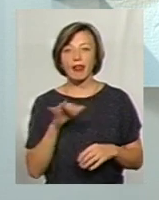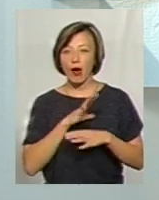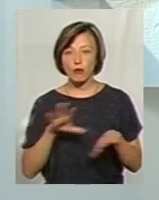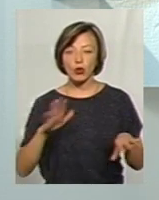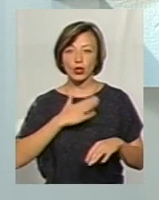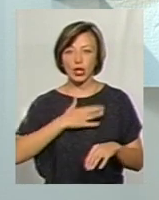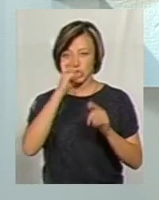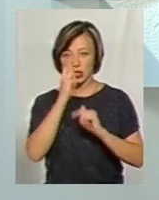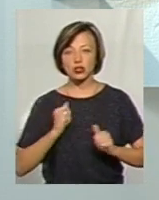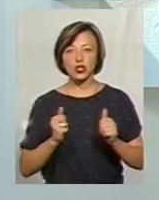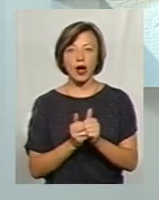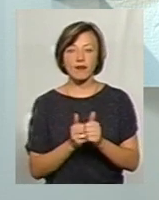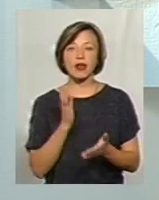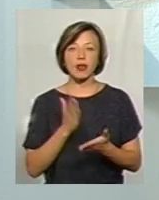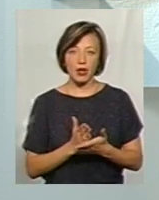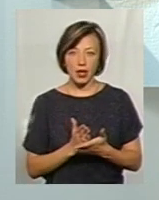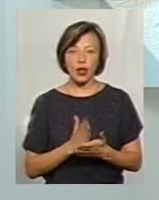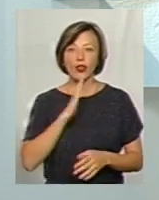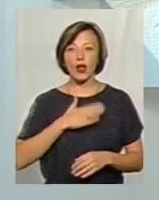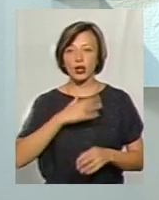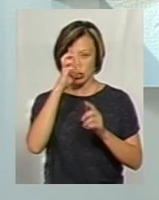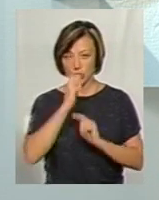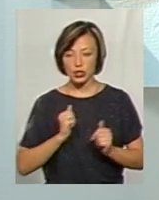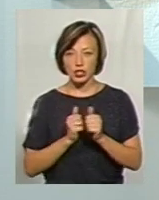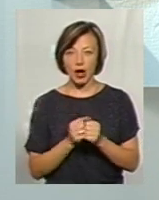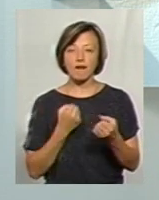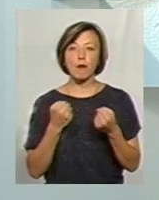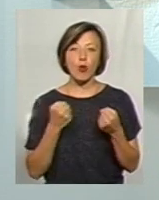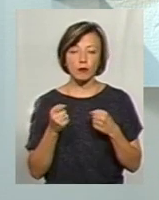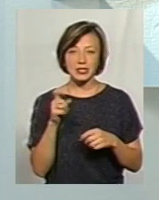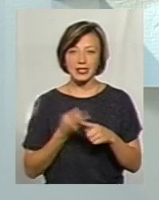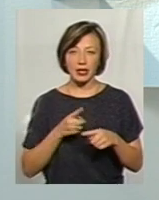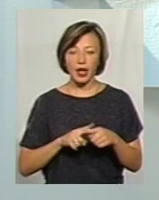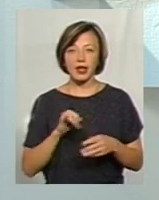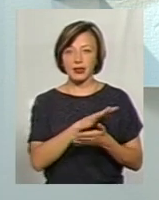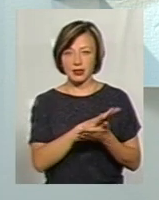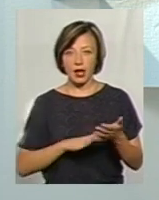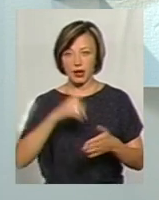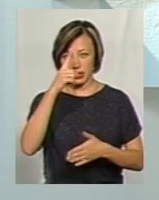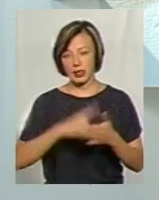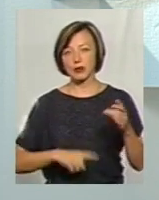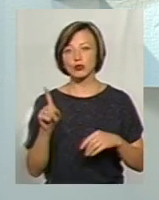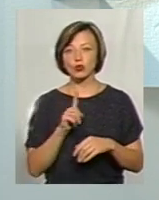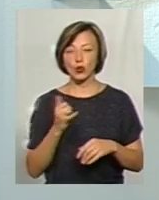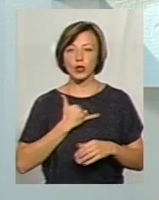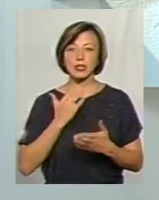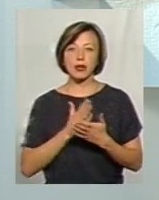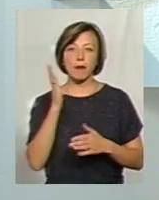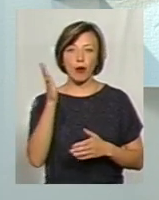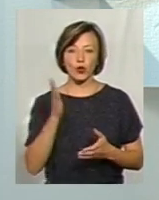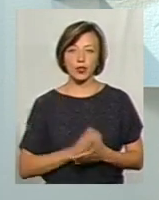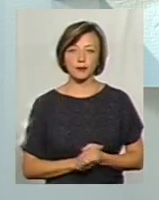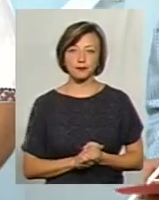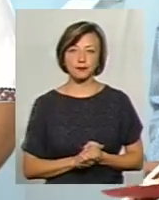але наша держава є, наша держава, за неї боремось, і далі надіємося, що в нас є майбутнє.